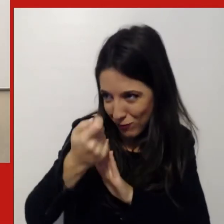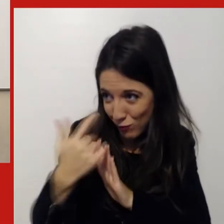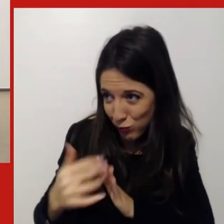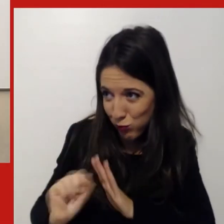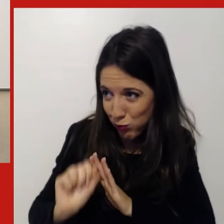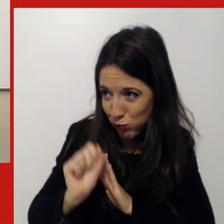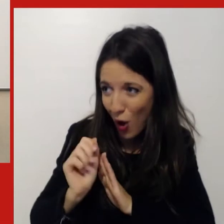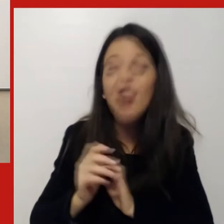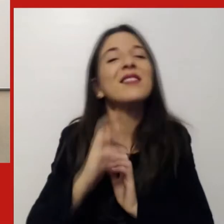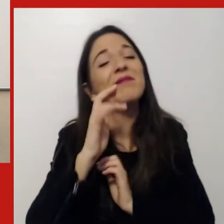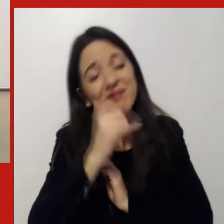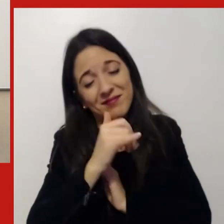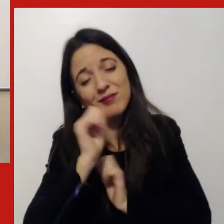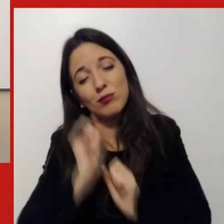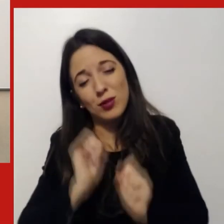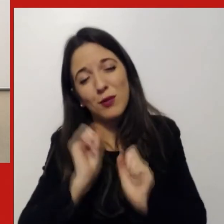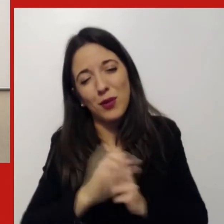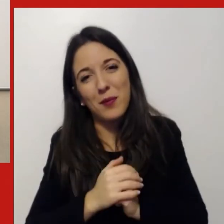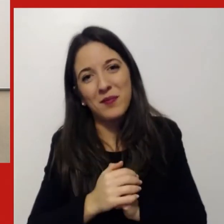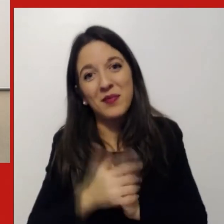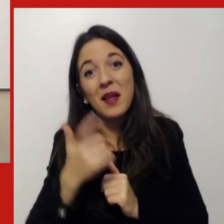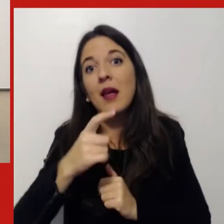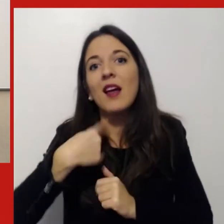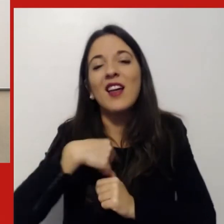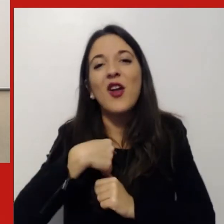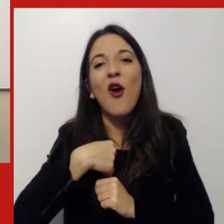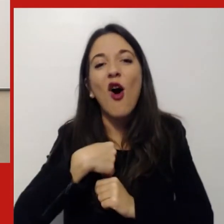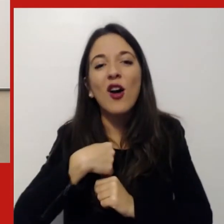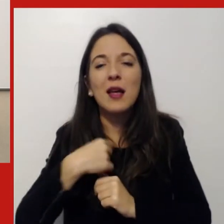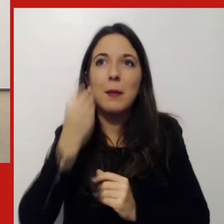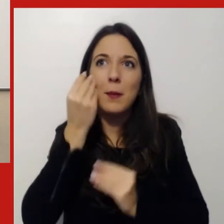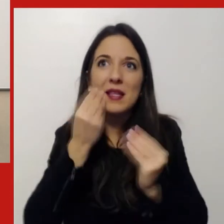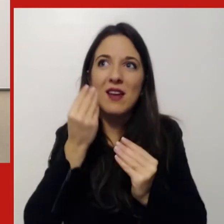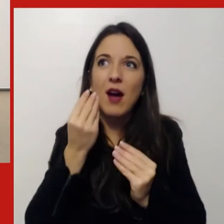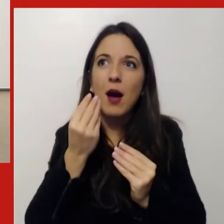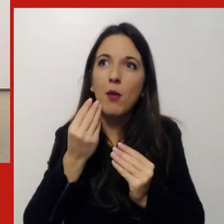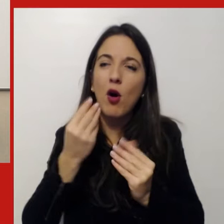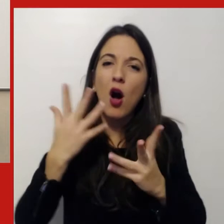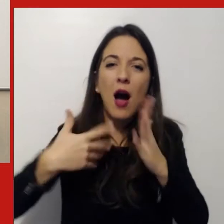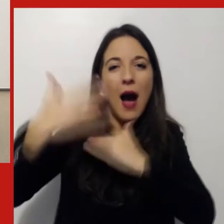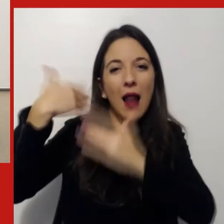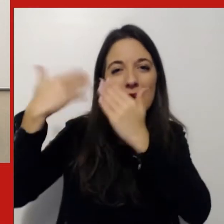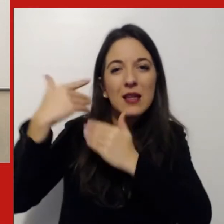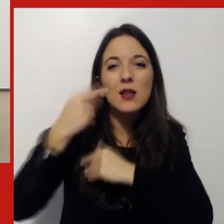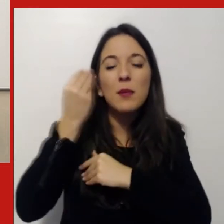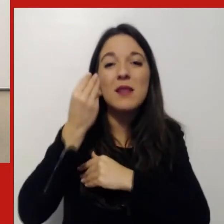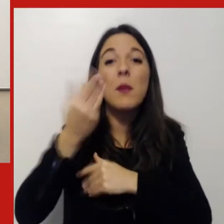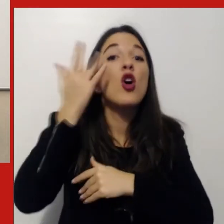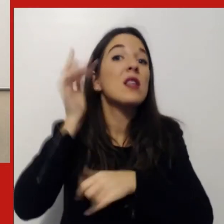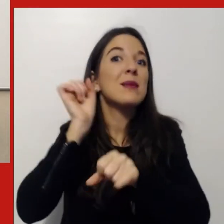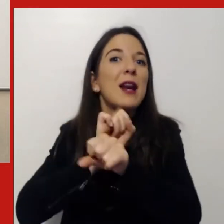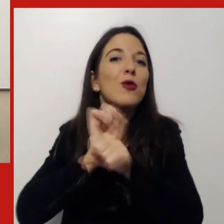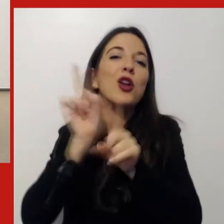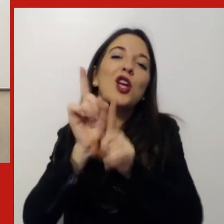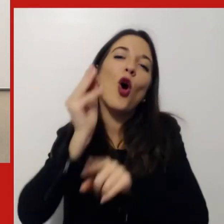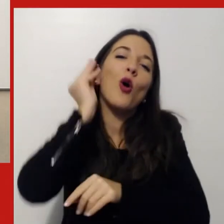'utopia noi l'avevamo sperimentata per lavorare un giorno, due giorni alla settimana, ma pensare che fosse possibile